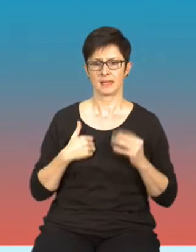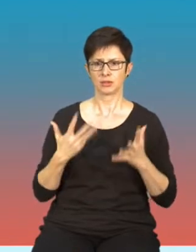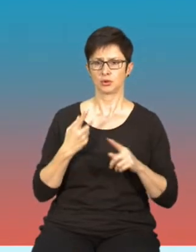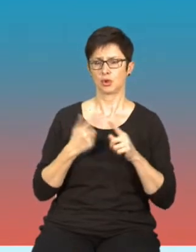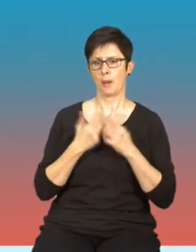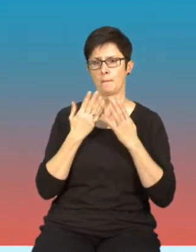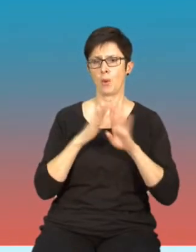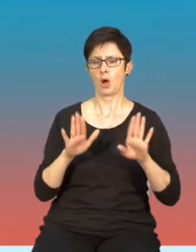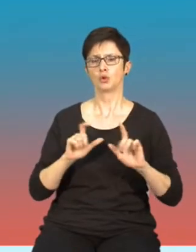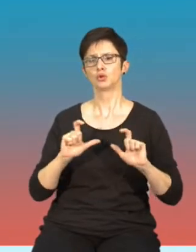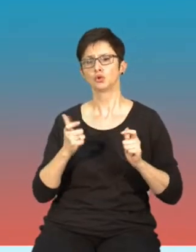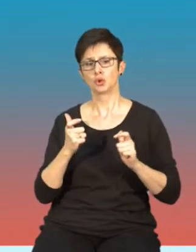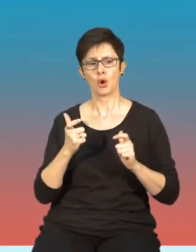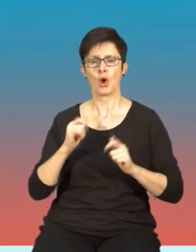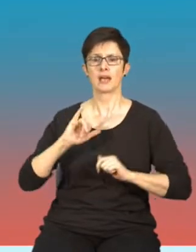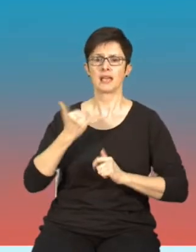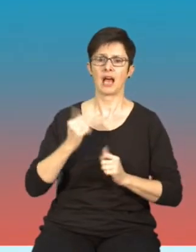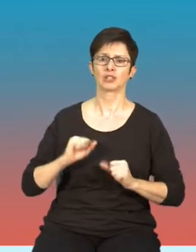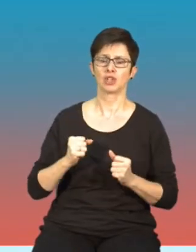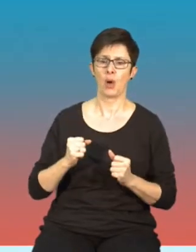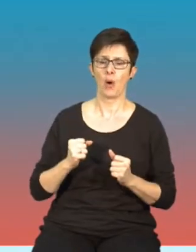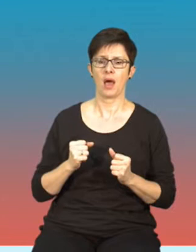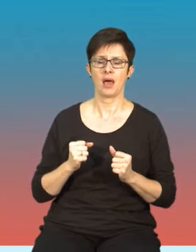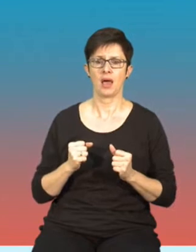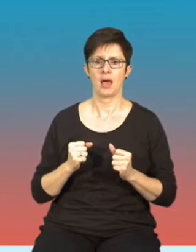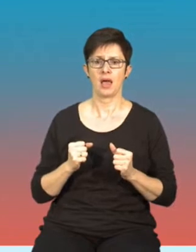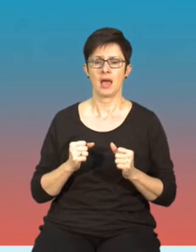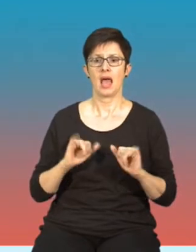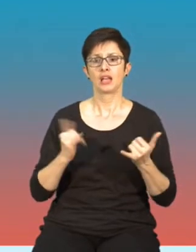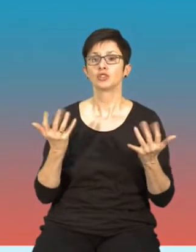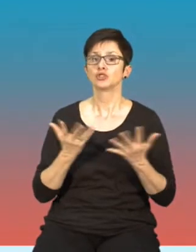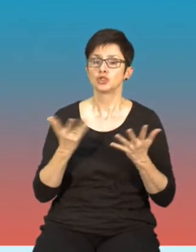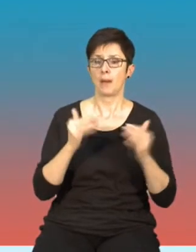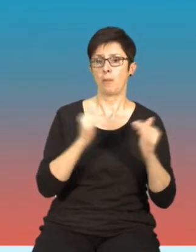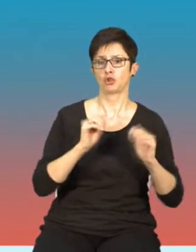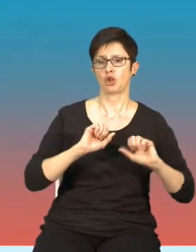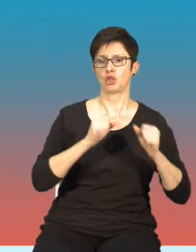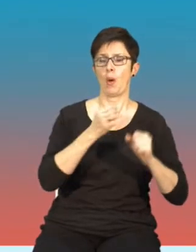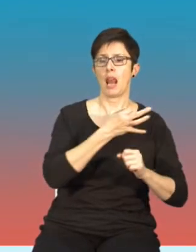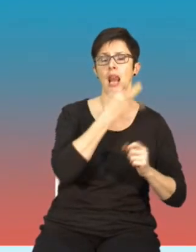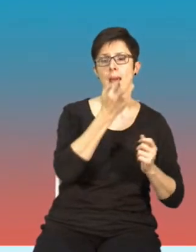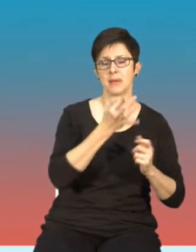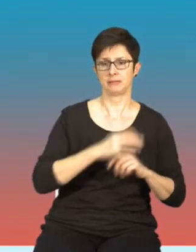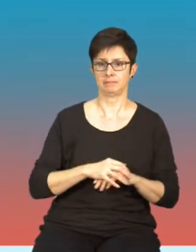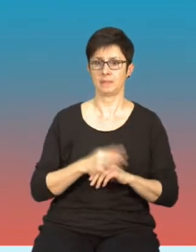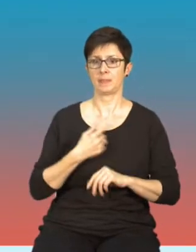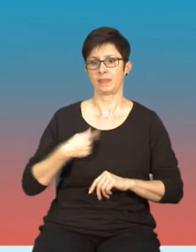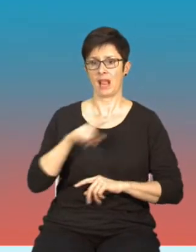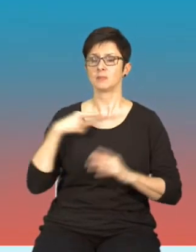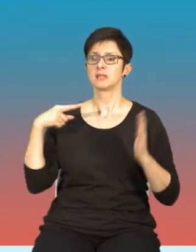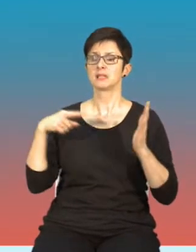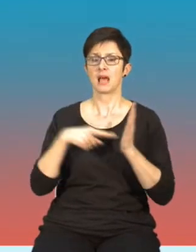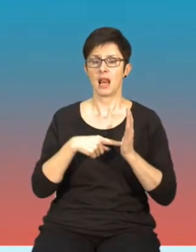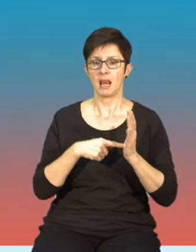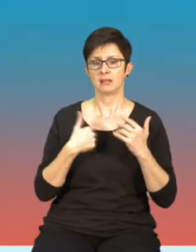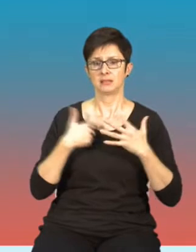co i jak działa, a gdzie mogłoby działać lepiej, bo przede wszystkim naszym celem jest to,